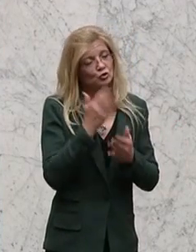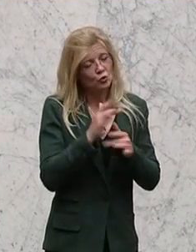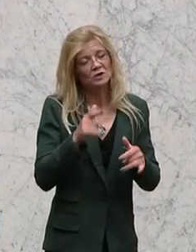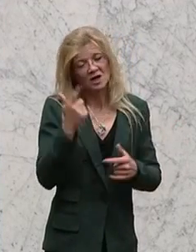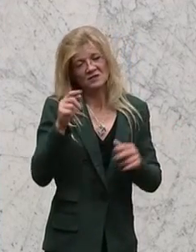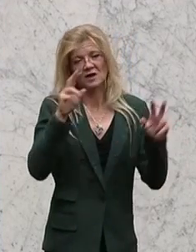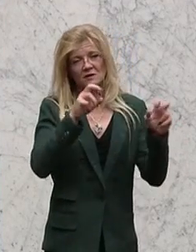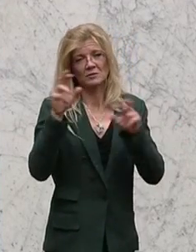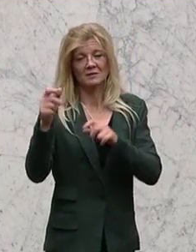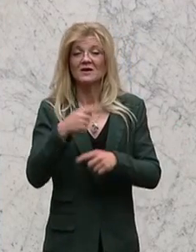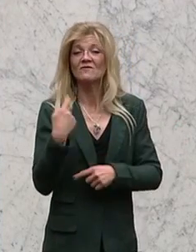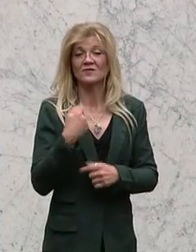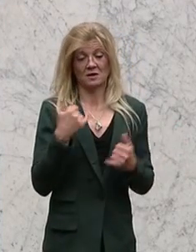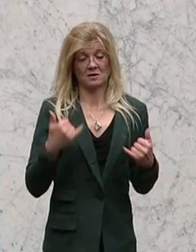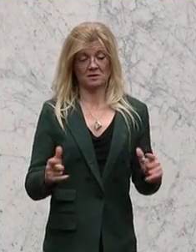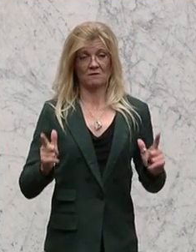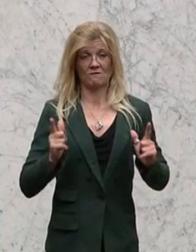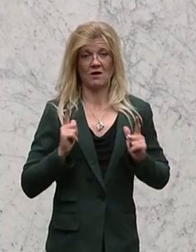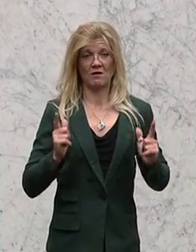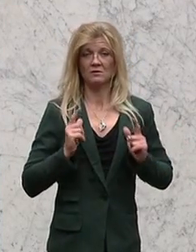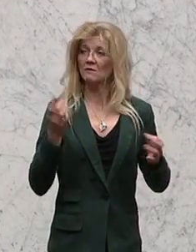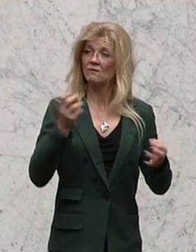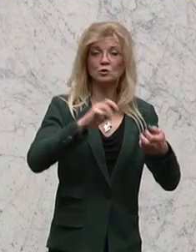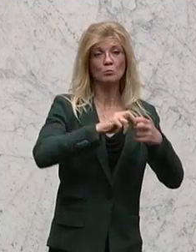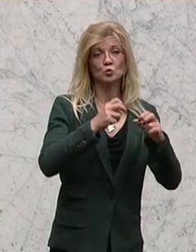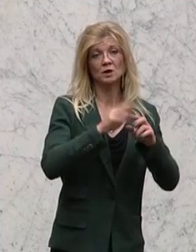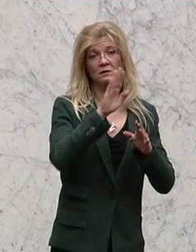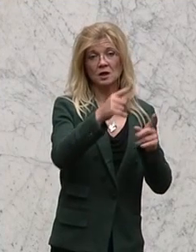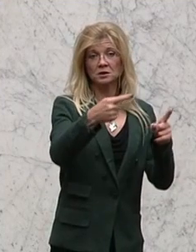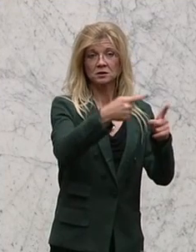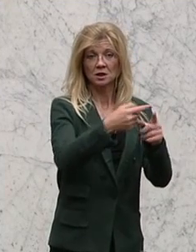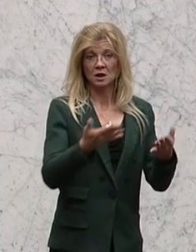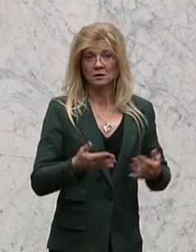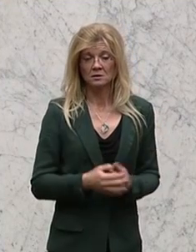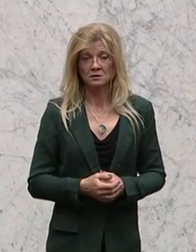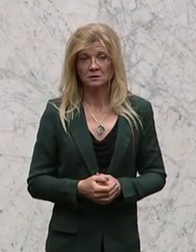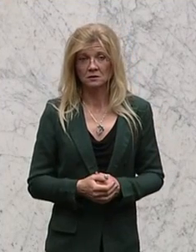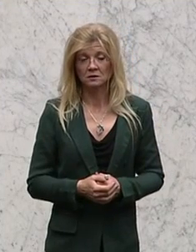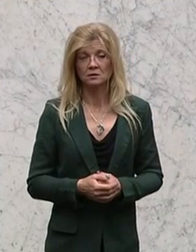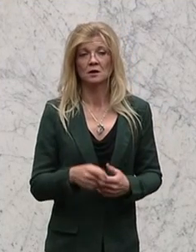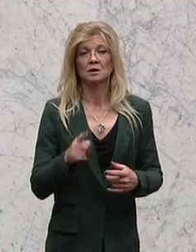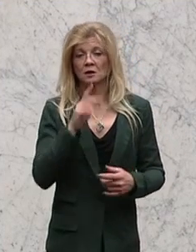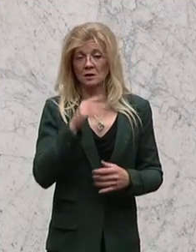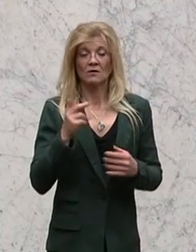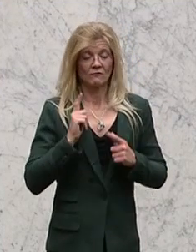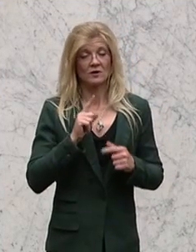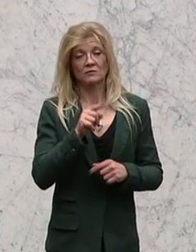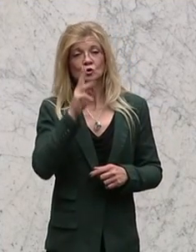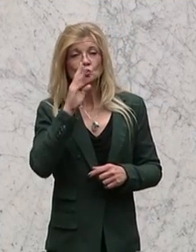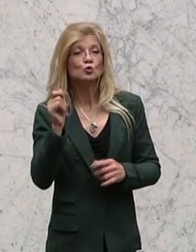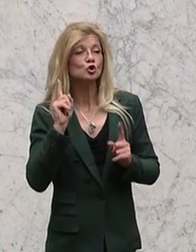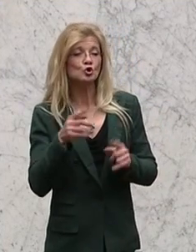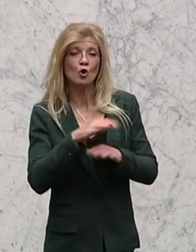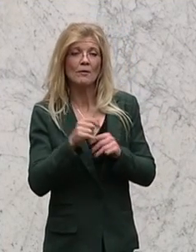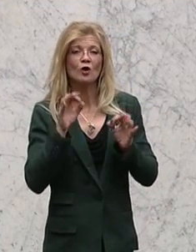die Ziele aus Brüssel warten. Also wir haben tatsächlich im Juni erwarten wir den Anteil, Österreich zu den europäischen Klimazielen beitragen soll,